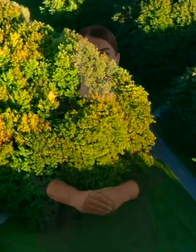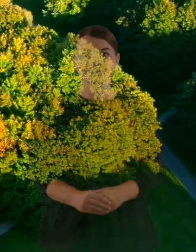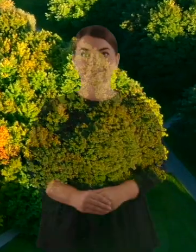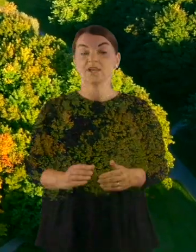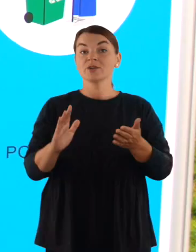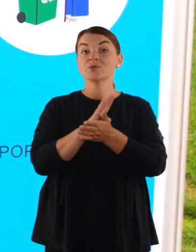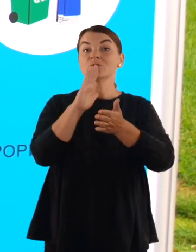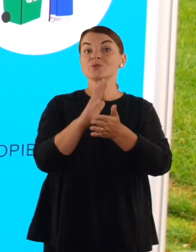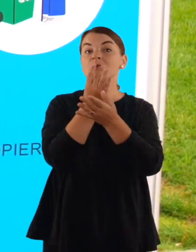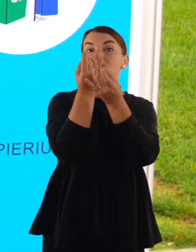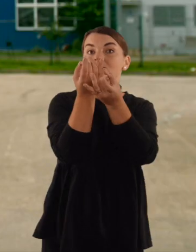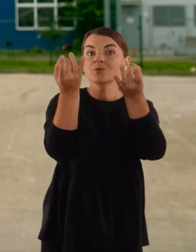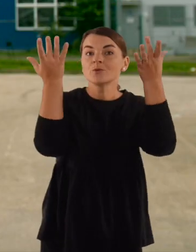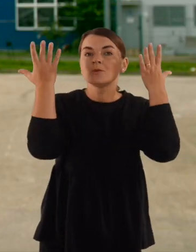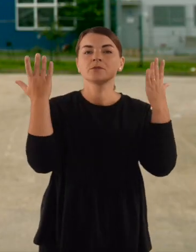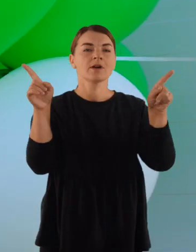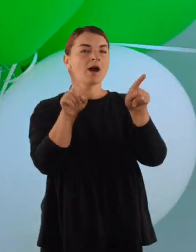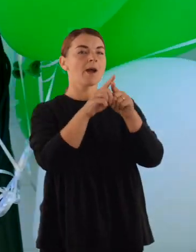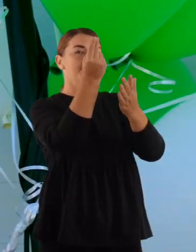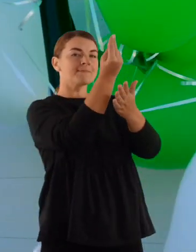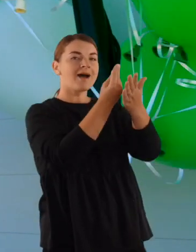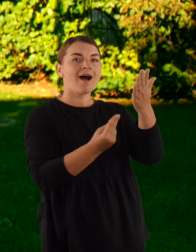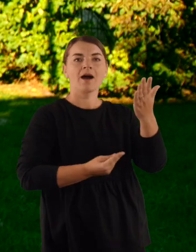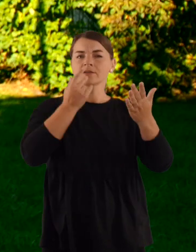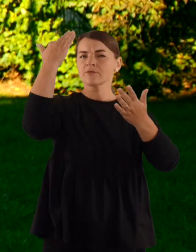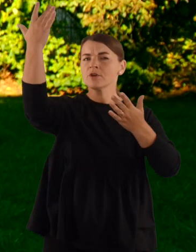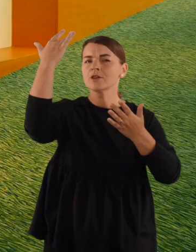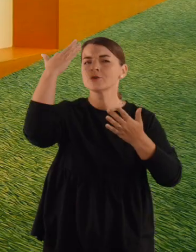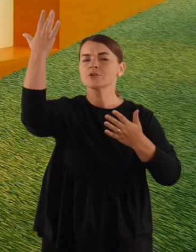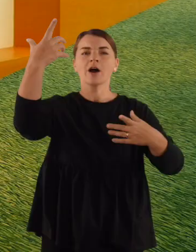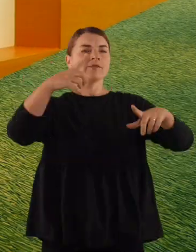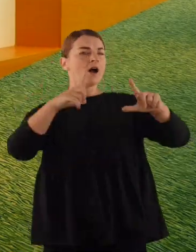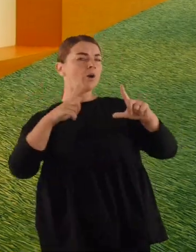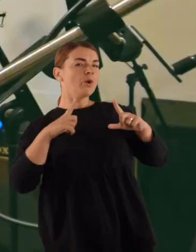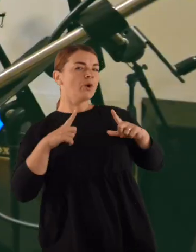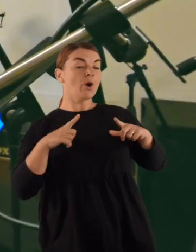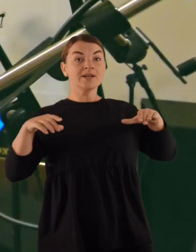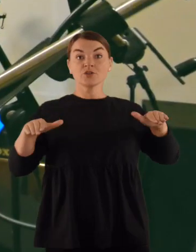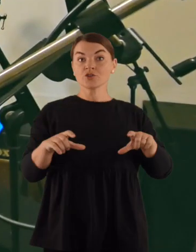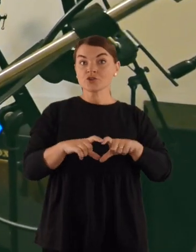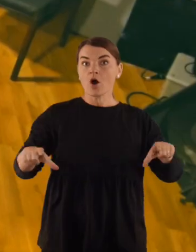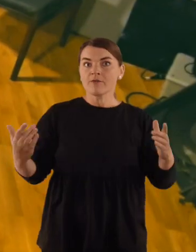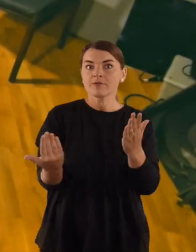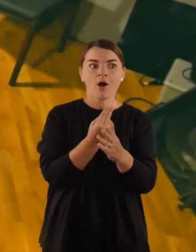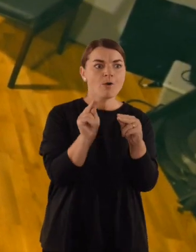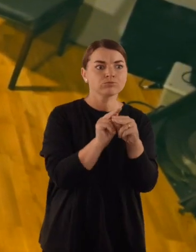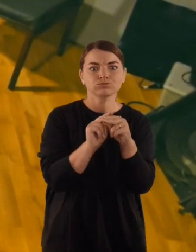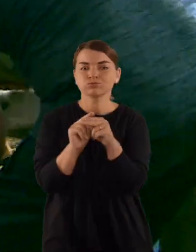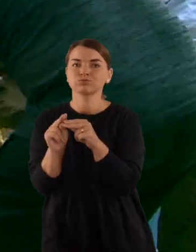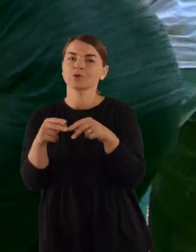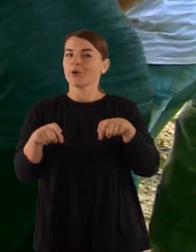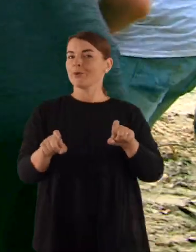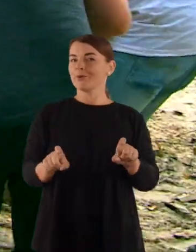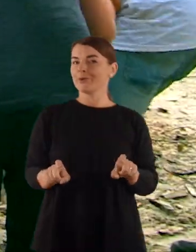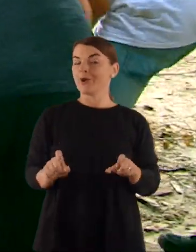Atliekų kultūra, tai menas filosofija, tai poilsis atnaujantoje sofoje.